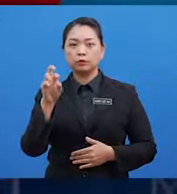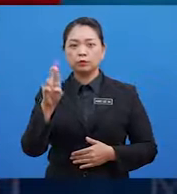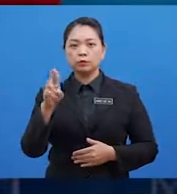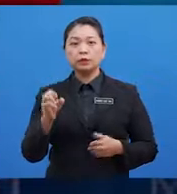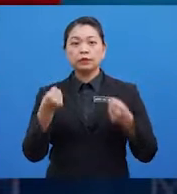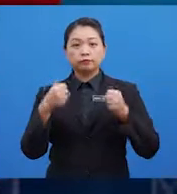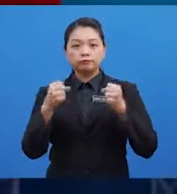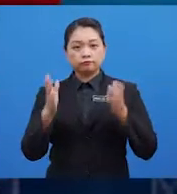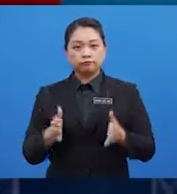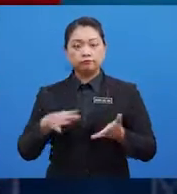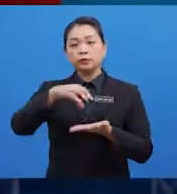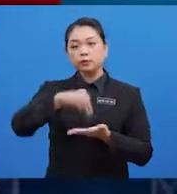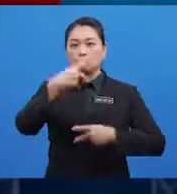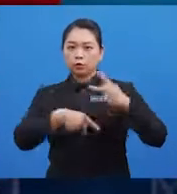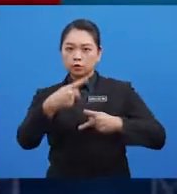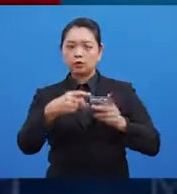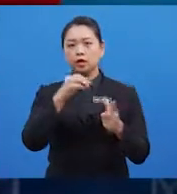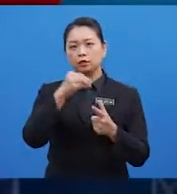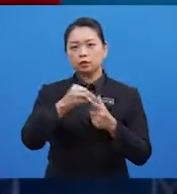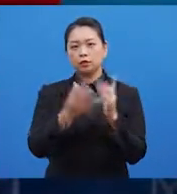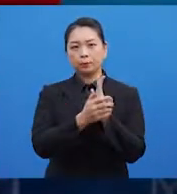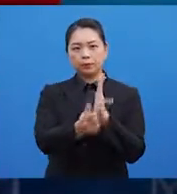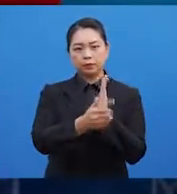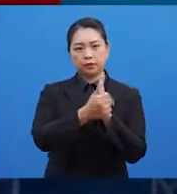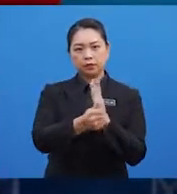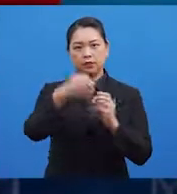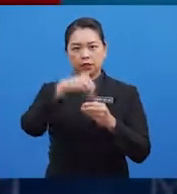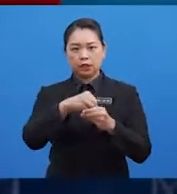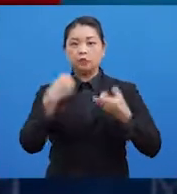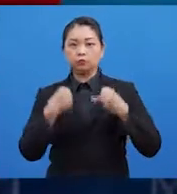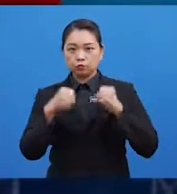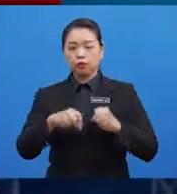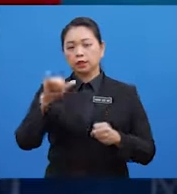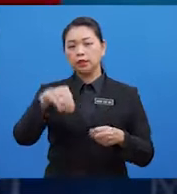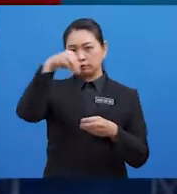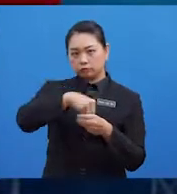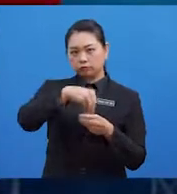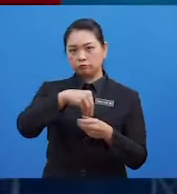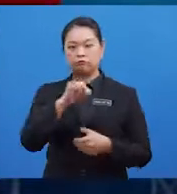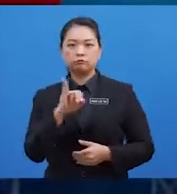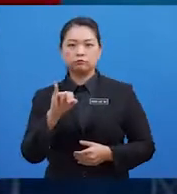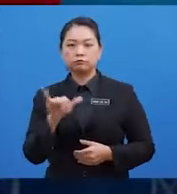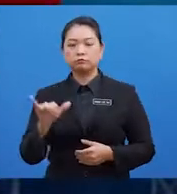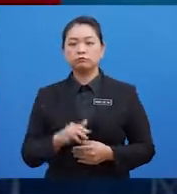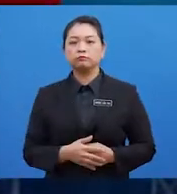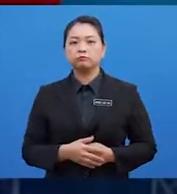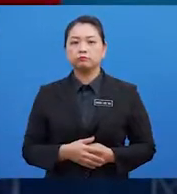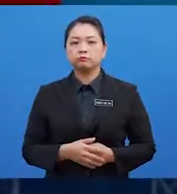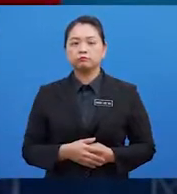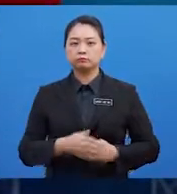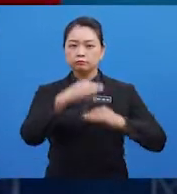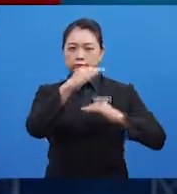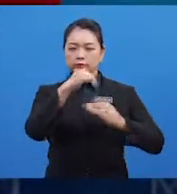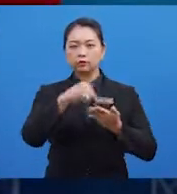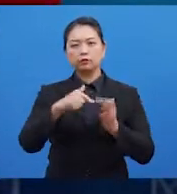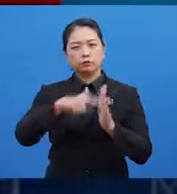mempelajari proses-proses atau kemahiran-kemahiran dalam sukan yang diceburinya Fasa ini